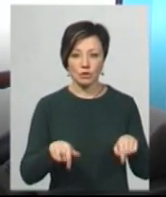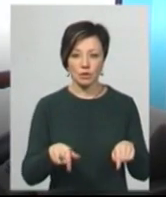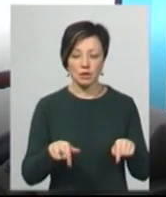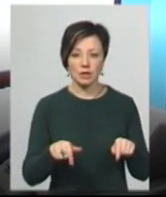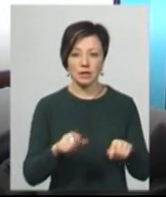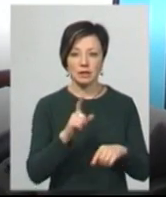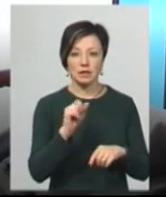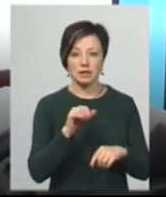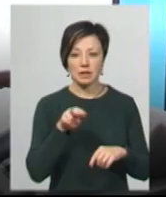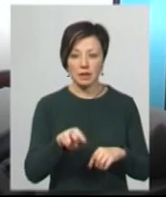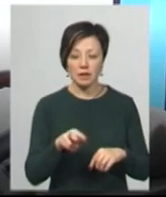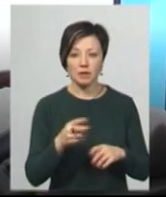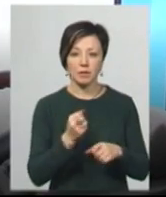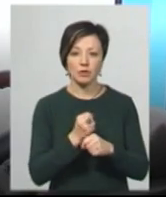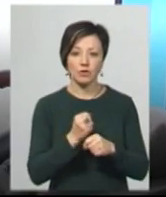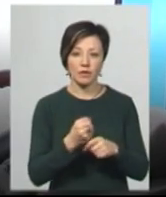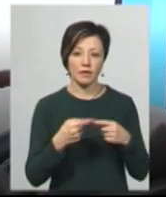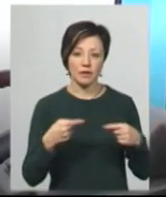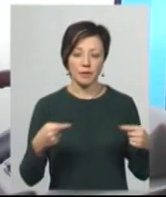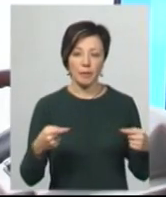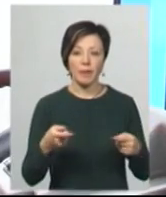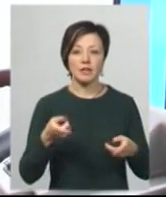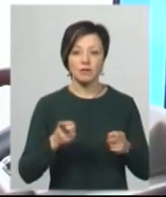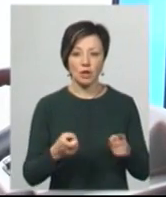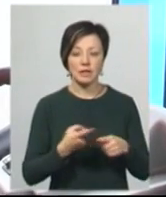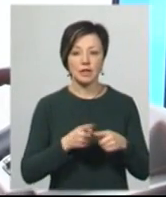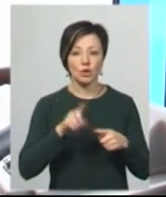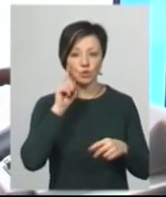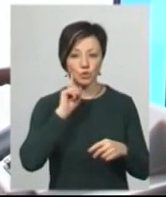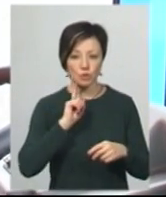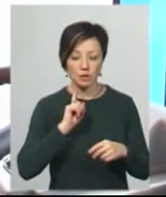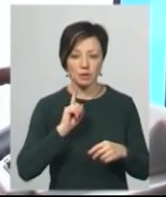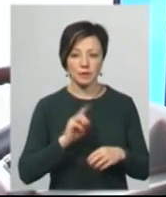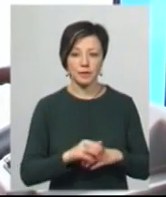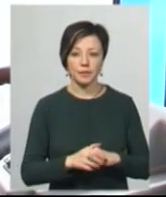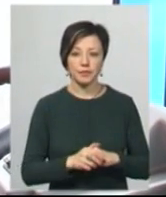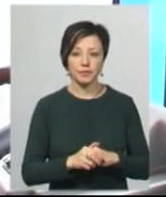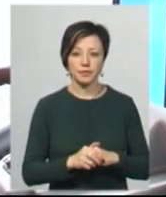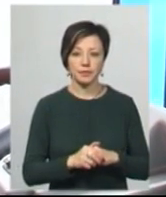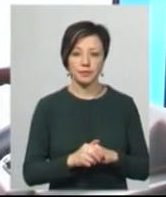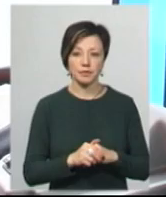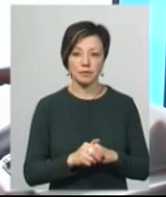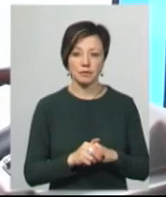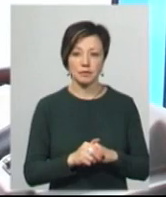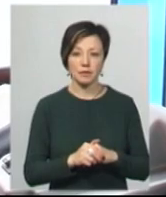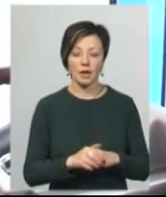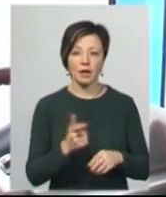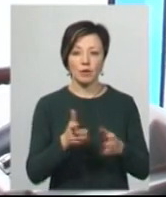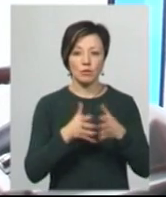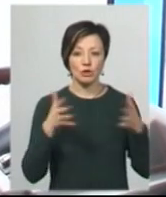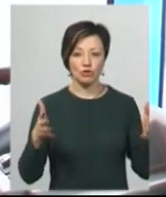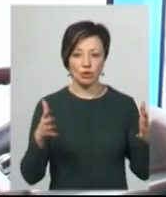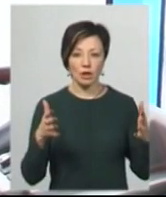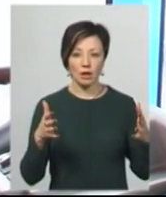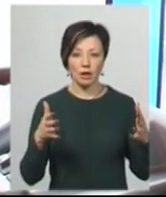-й, на ЗІЛ працював, на ЮМЗіках. Звісно, цей удобний, все він більш комфортніший, більша кабіна,